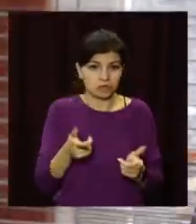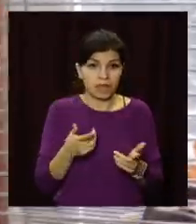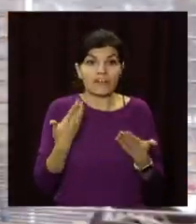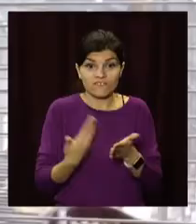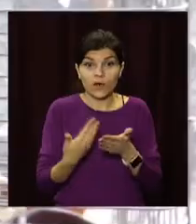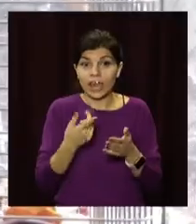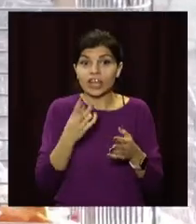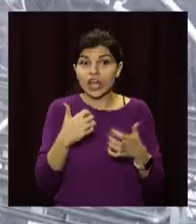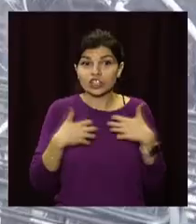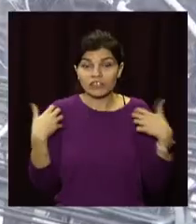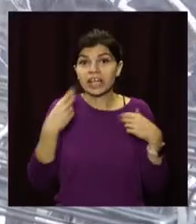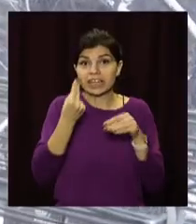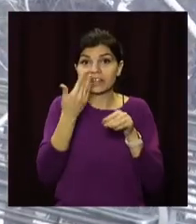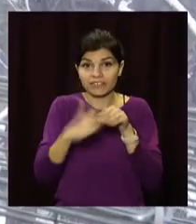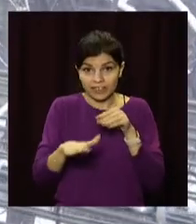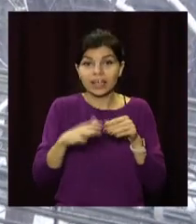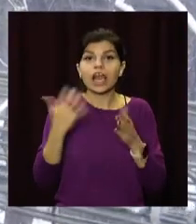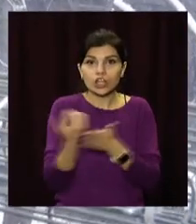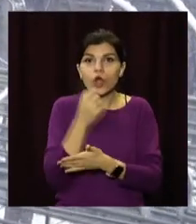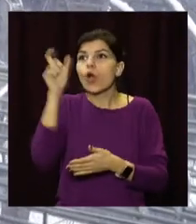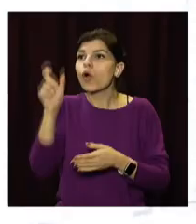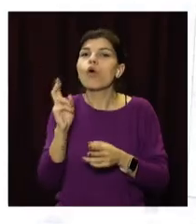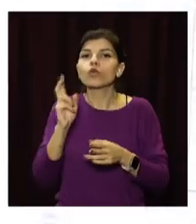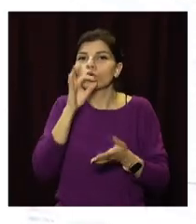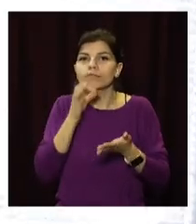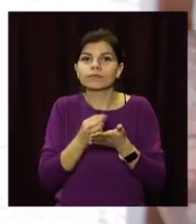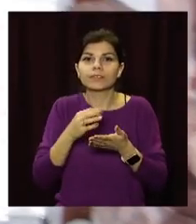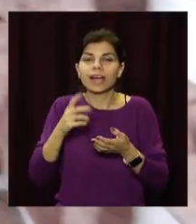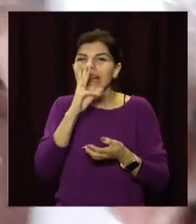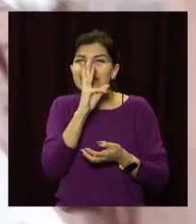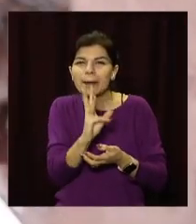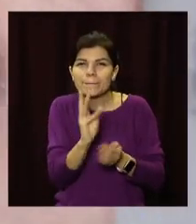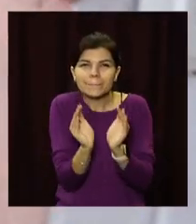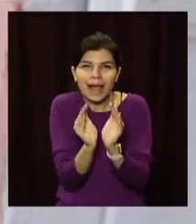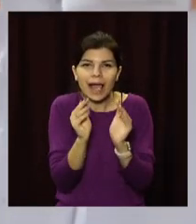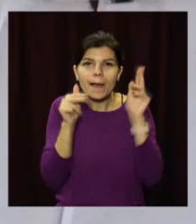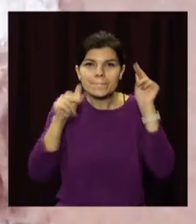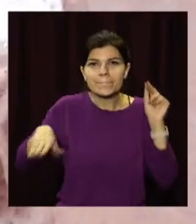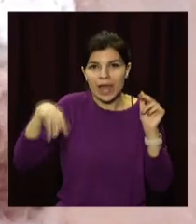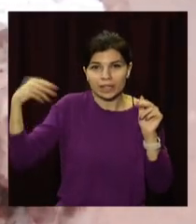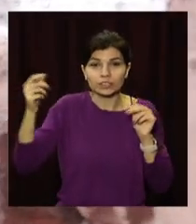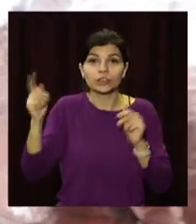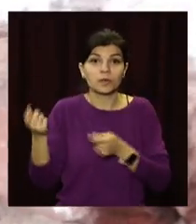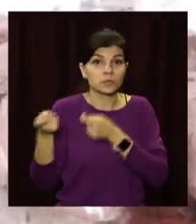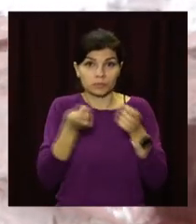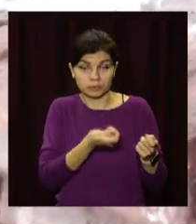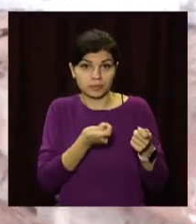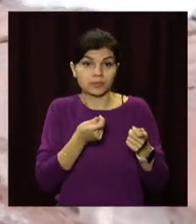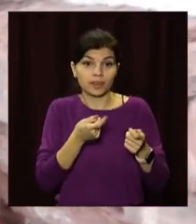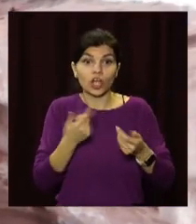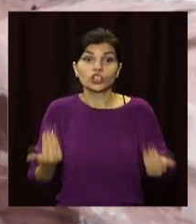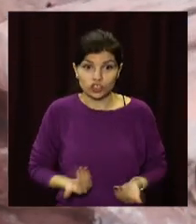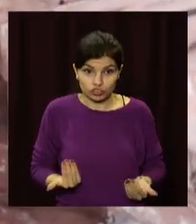тваринку виділили гроші, знайшли заводчика, купили в нього тримісячне більчення і привезли в офіс. А незабаром воно вижило